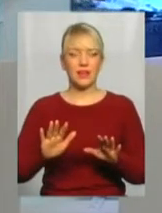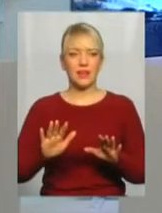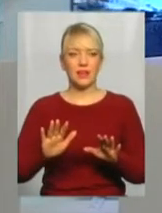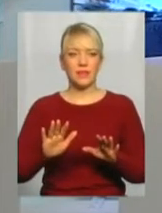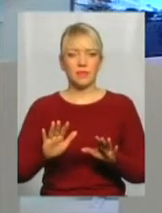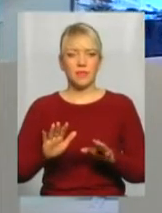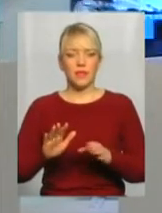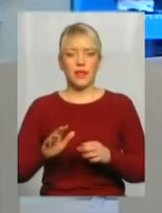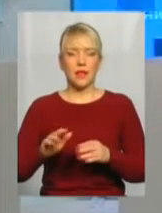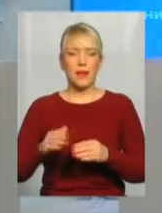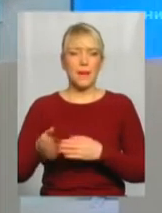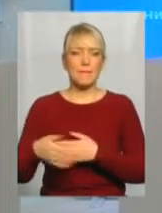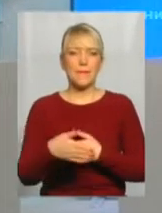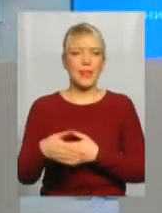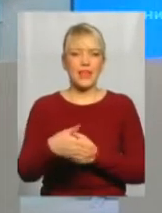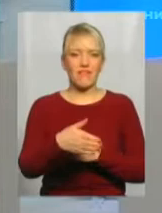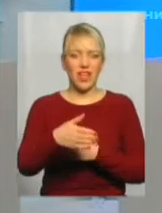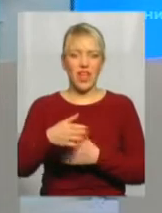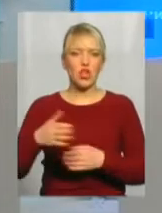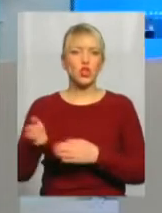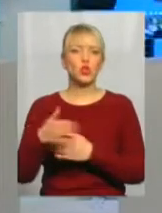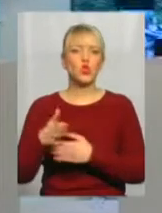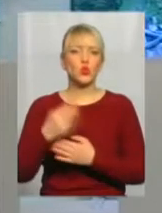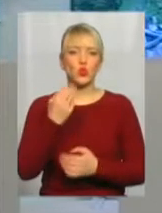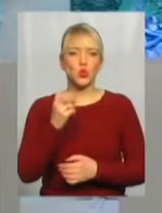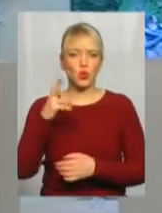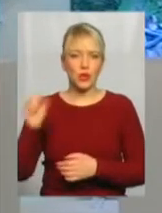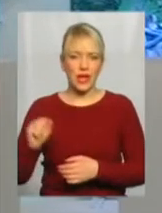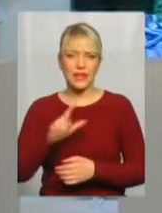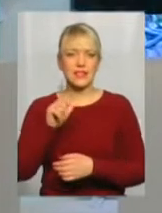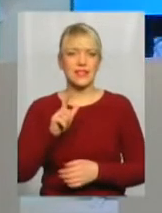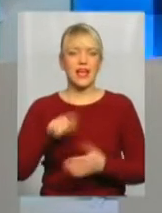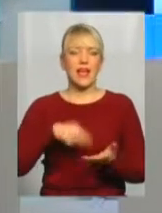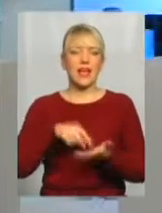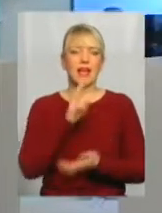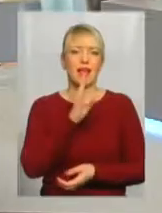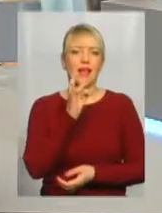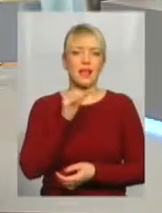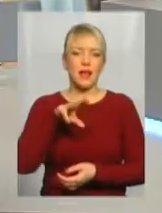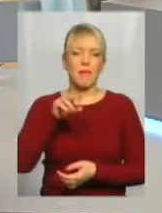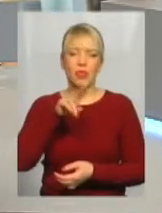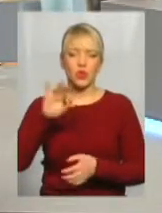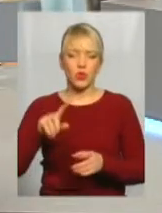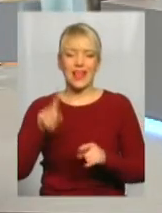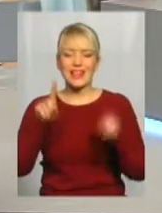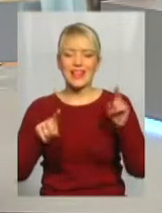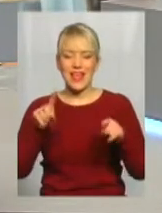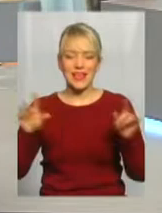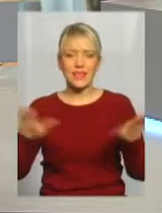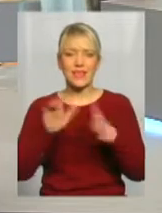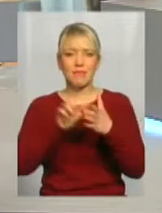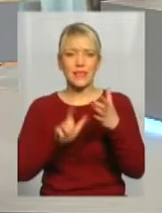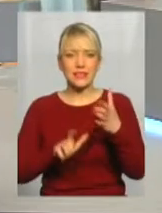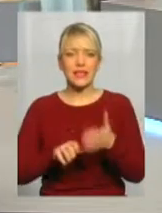Кременчука» і ще там деякі пісні і написано «В зошит Чуйкевича